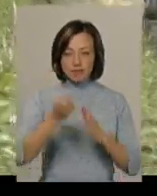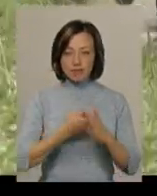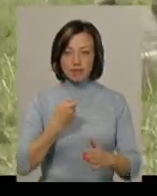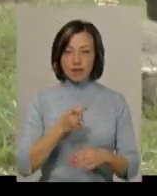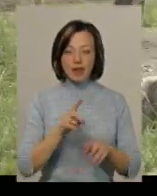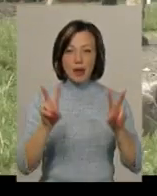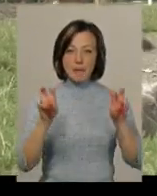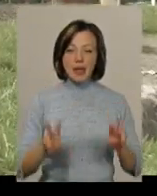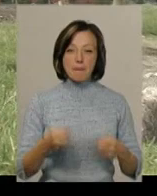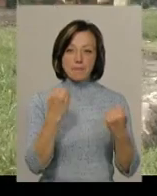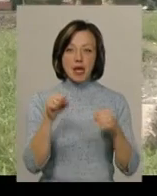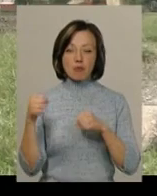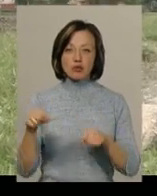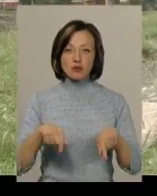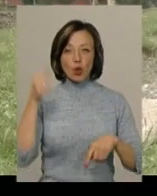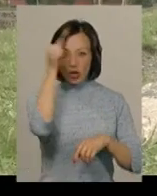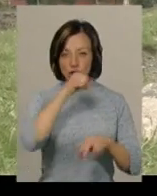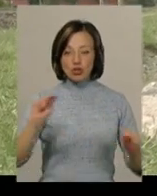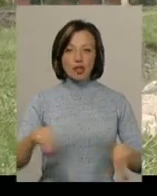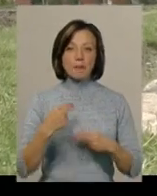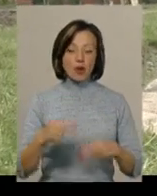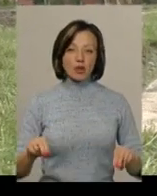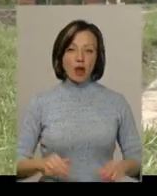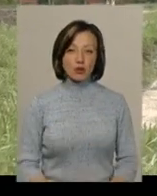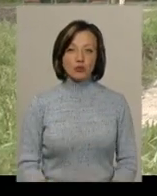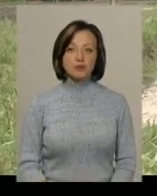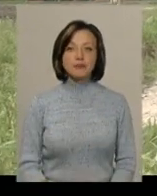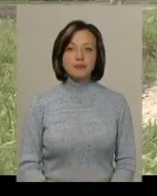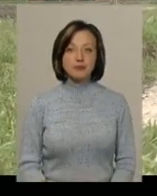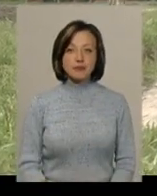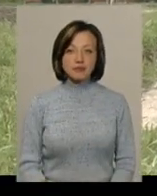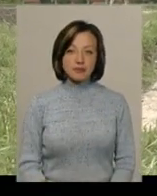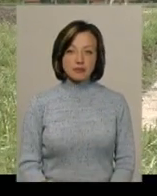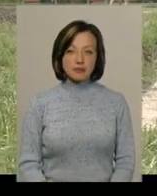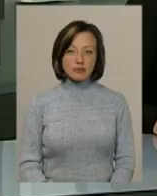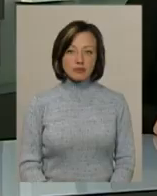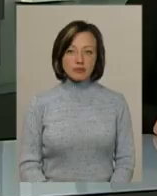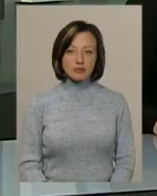відомі імена переможців цьогорічного чемпіонату. Ірина Аріон, Іван Мовчан, новини Поділля, Центр.